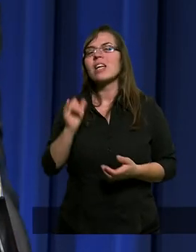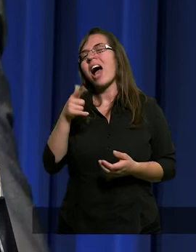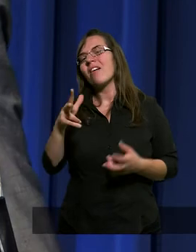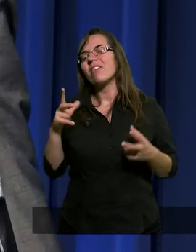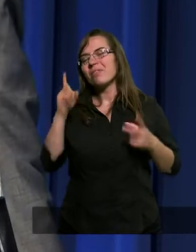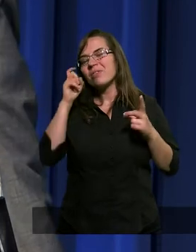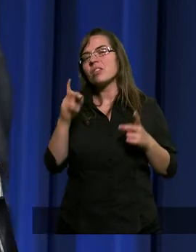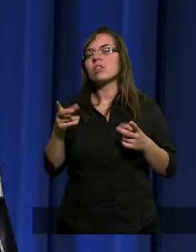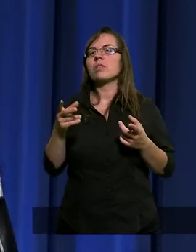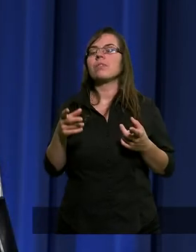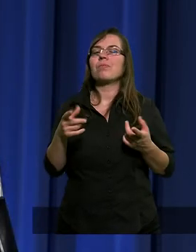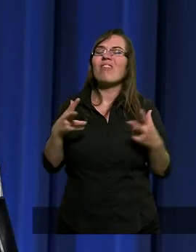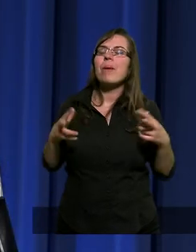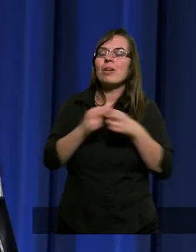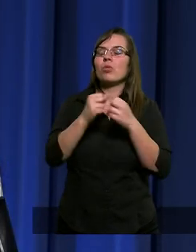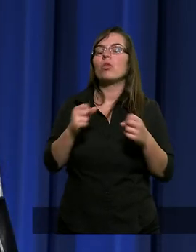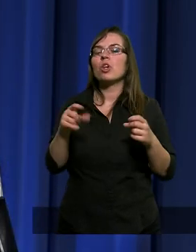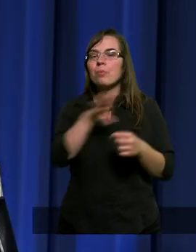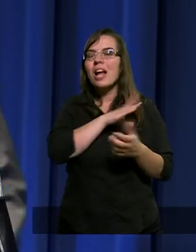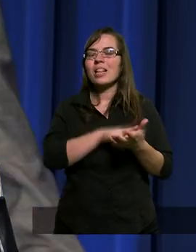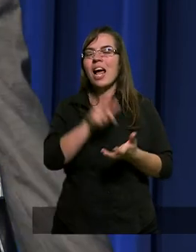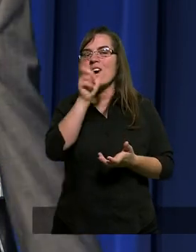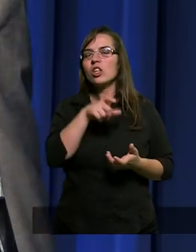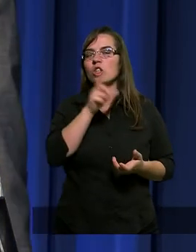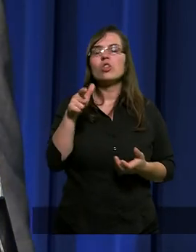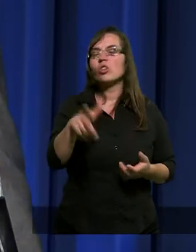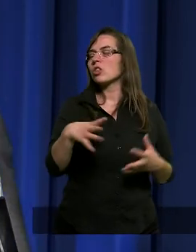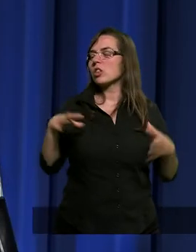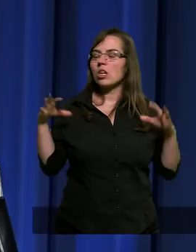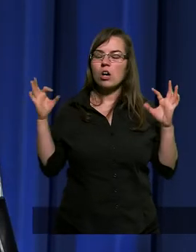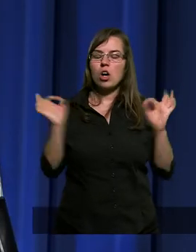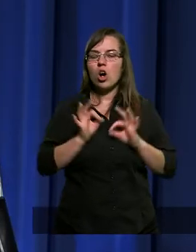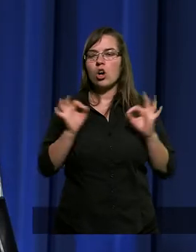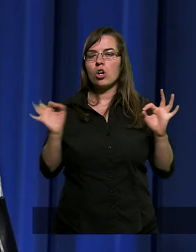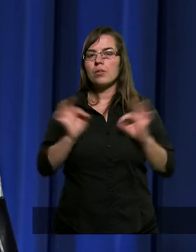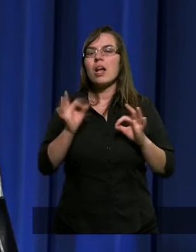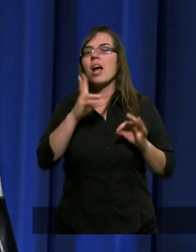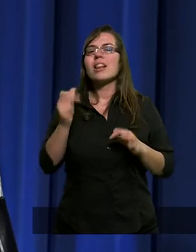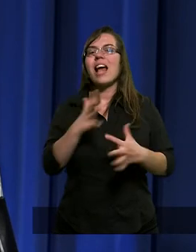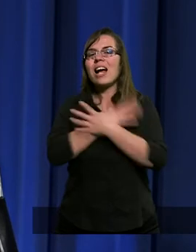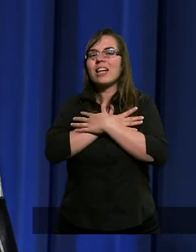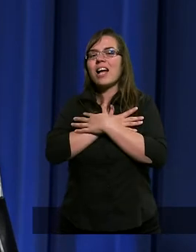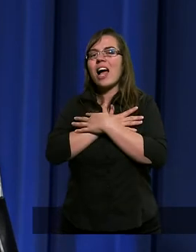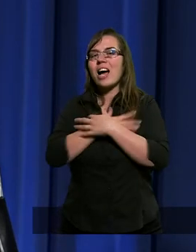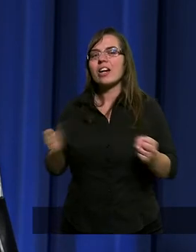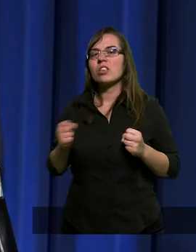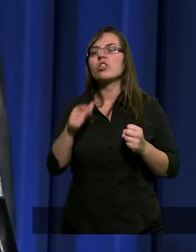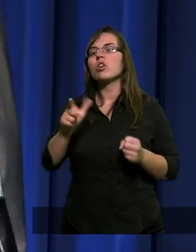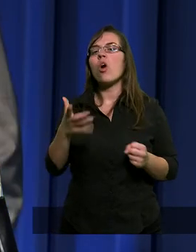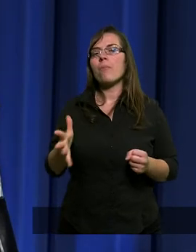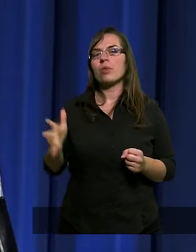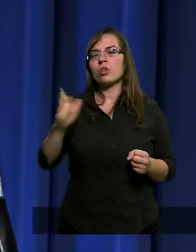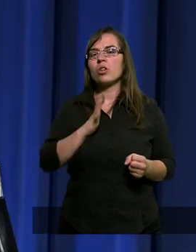diabeł wymyślił śmierć na krzyżu, ta najbardziej okrutna. Ale najtragiczniejsze, co